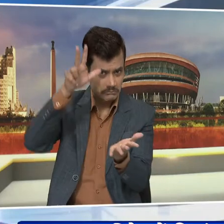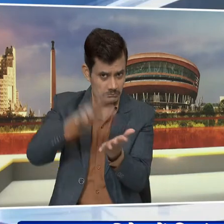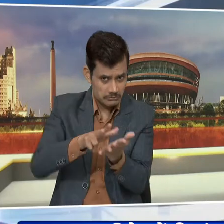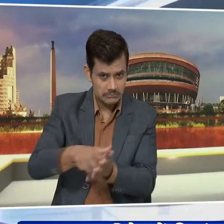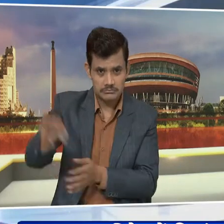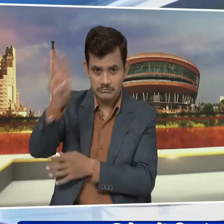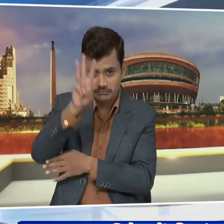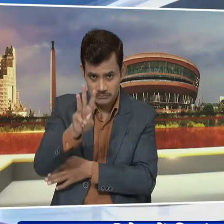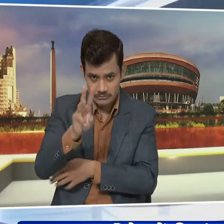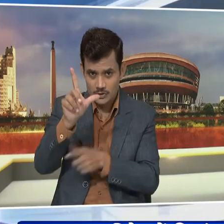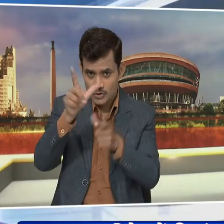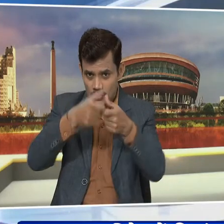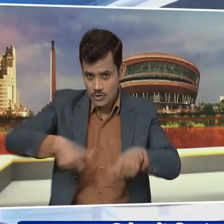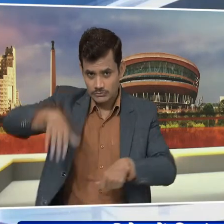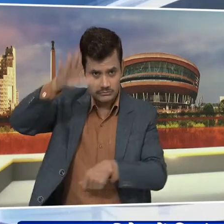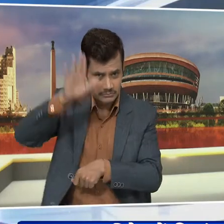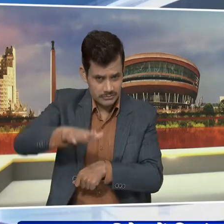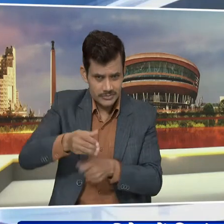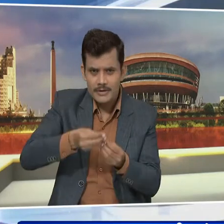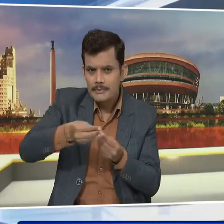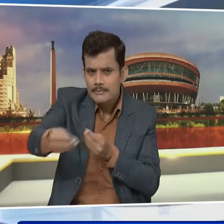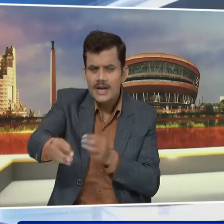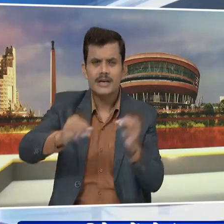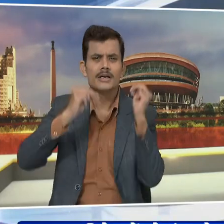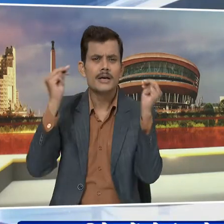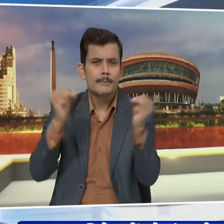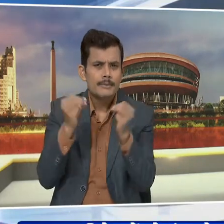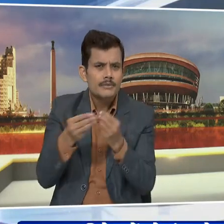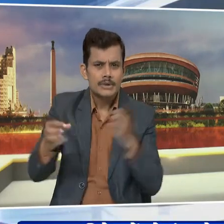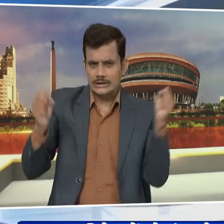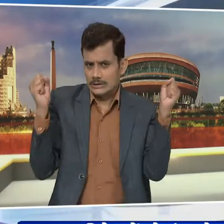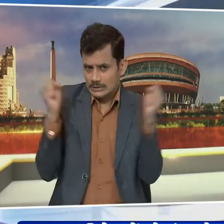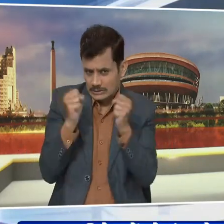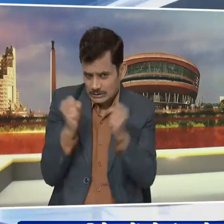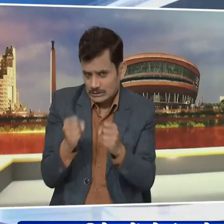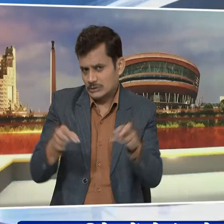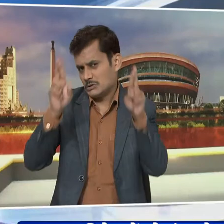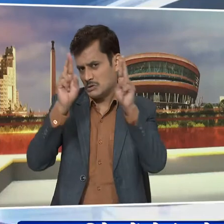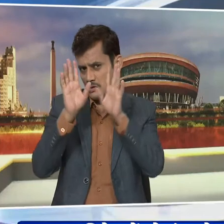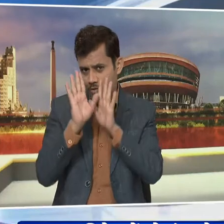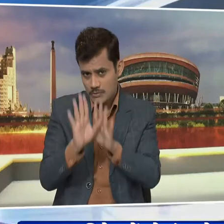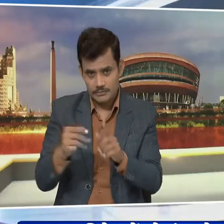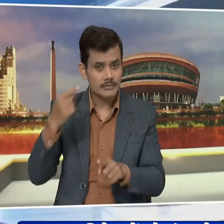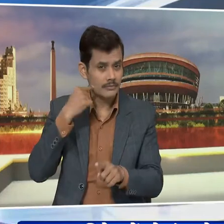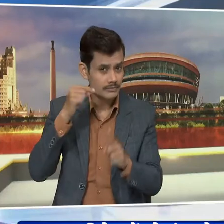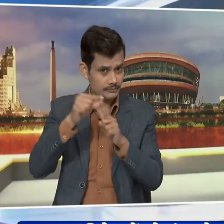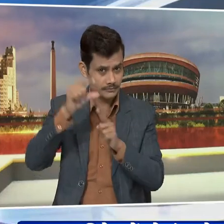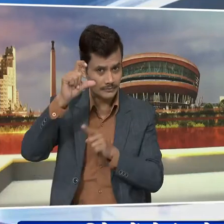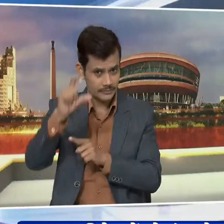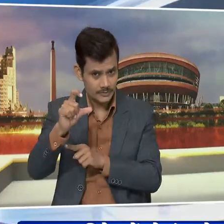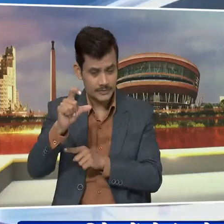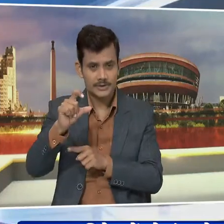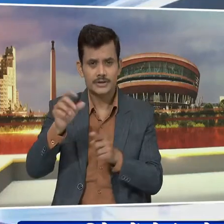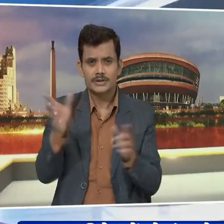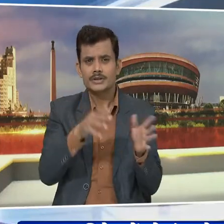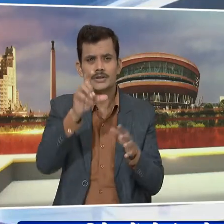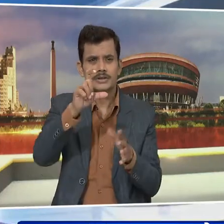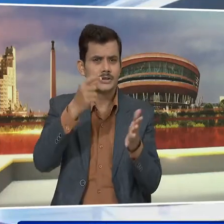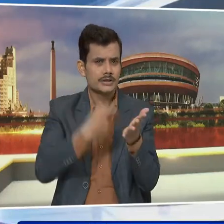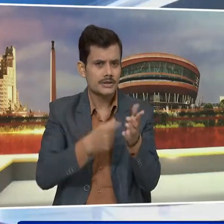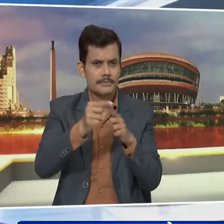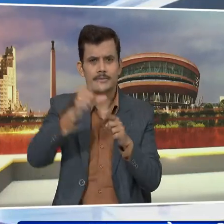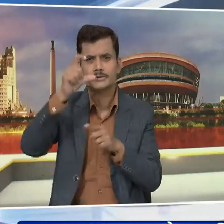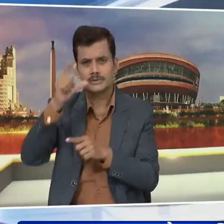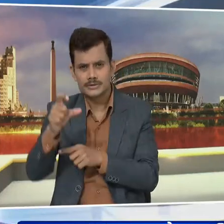संसत के आगामी शीत सत्र में लाए जाने के आसार बढ़ गई है IPC, CRPC और Indian